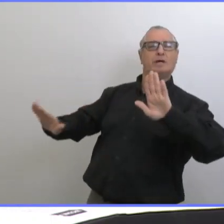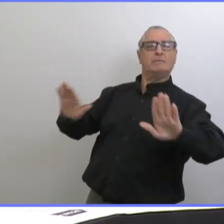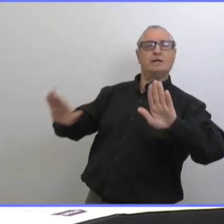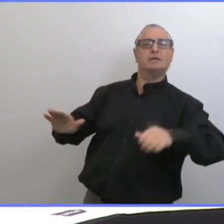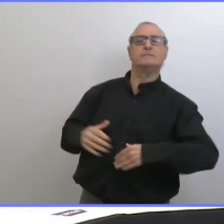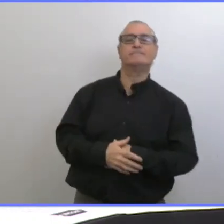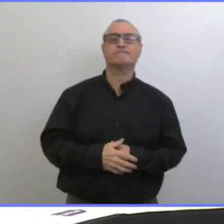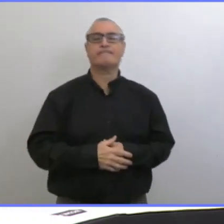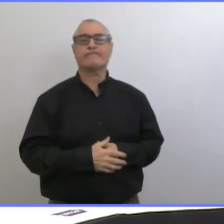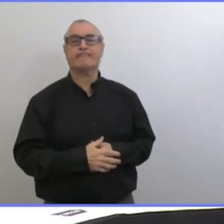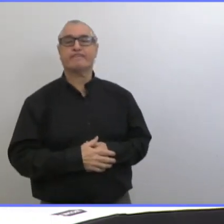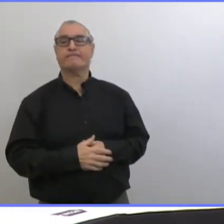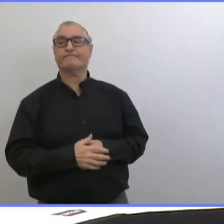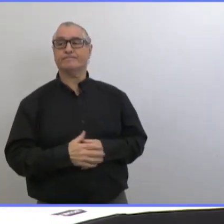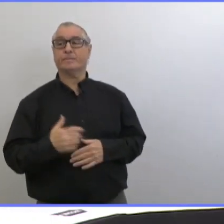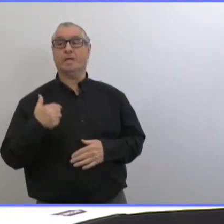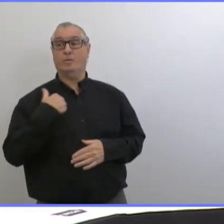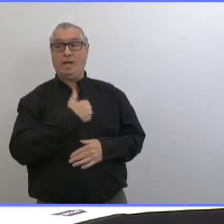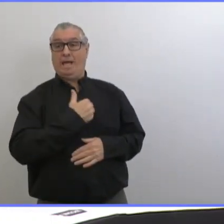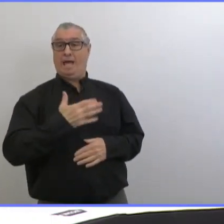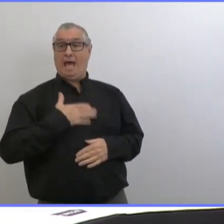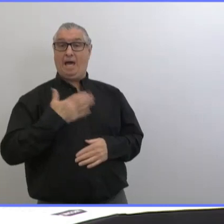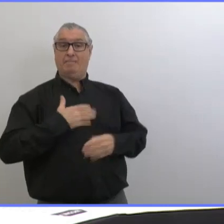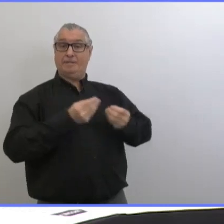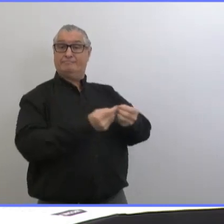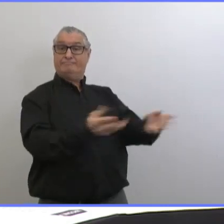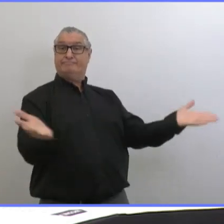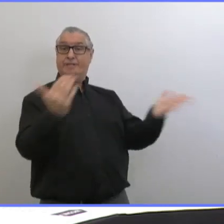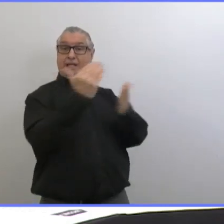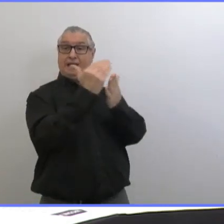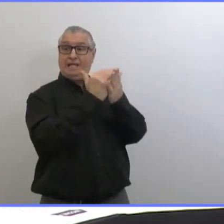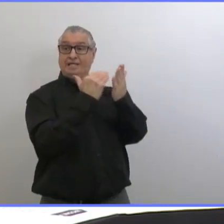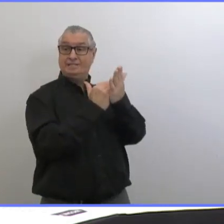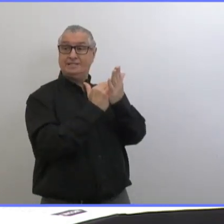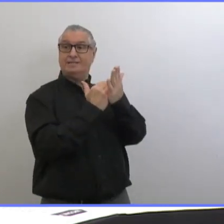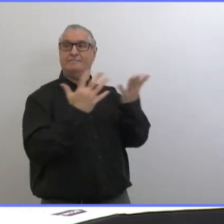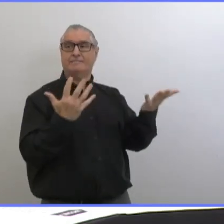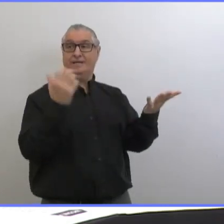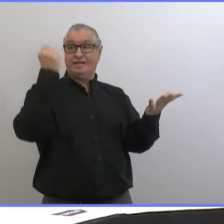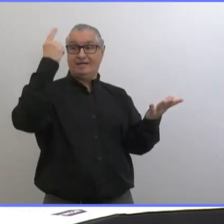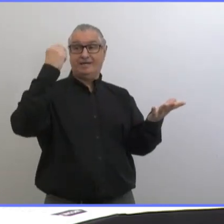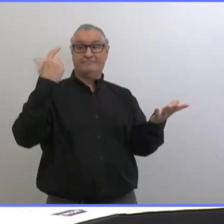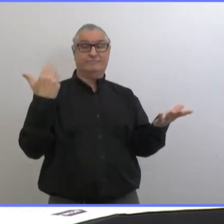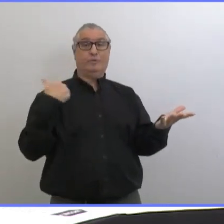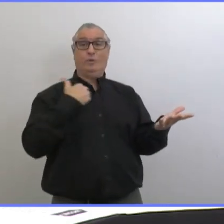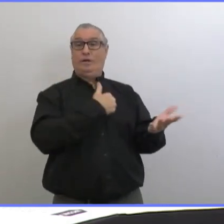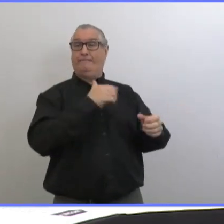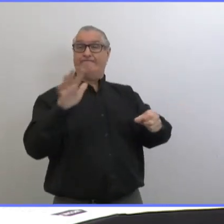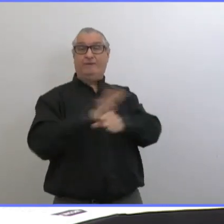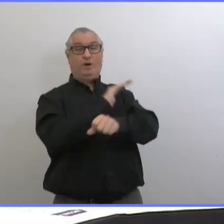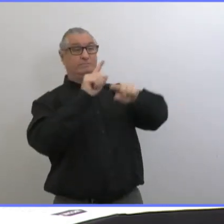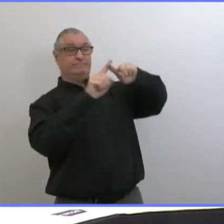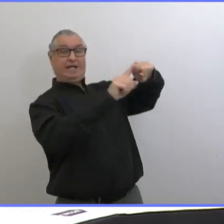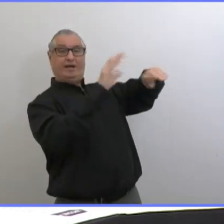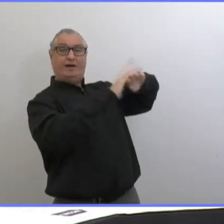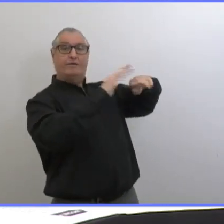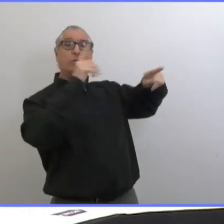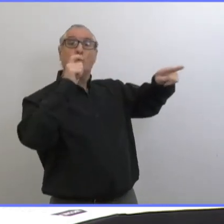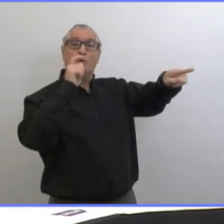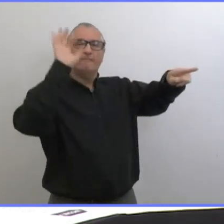ces listes de priorités et tout dépend vraiment, bien sûr, des approvisionnements qu'on reçoit du gouvernement fédéral.